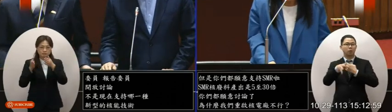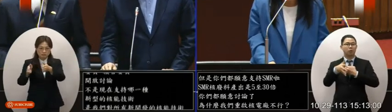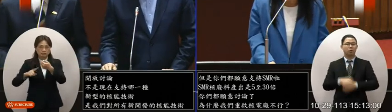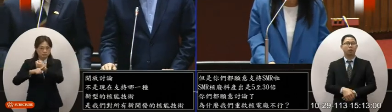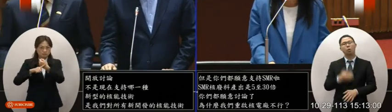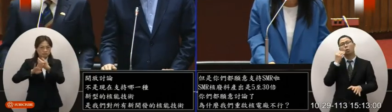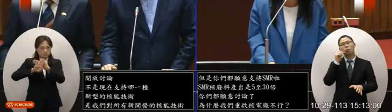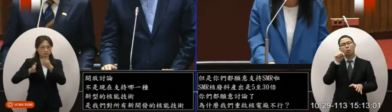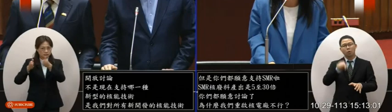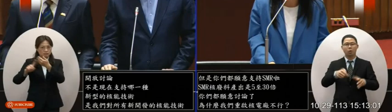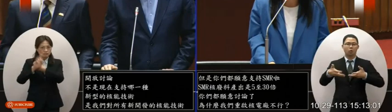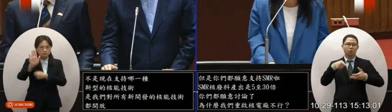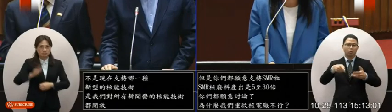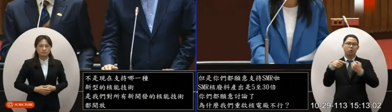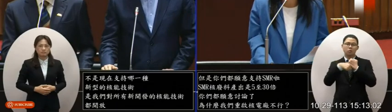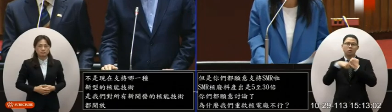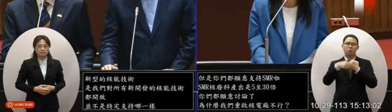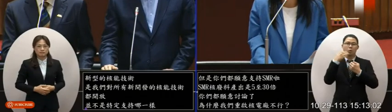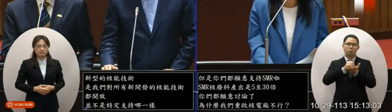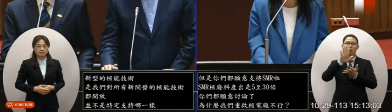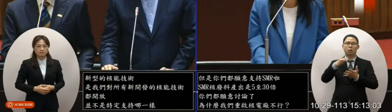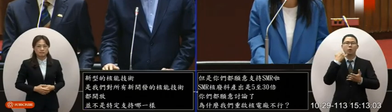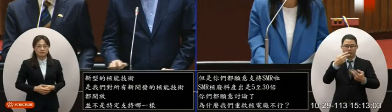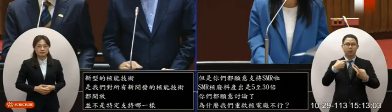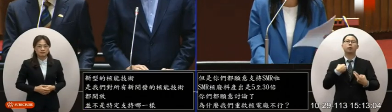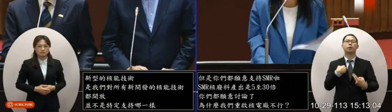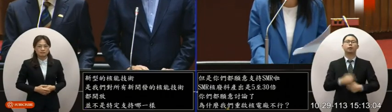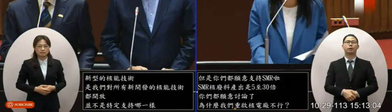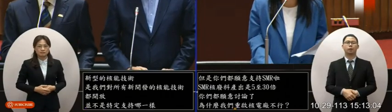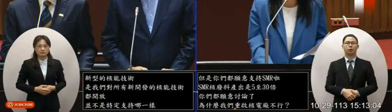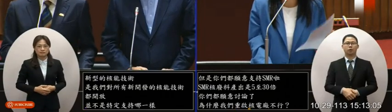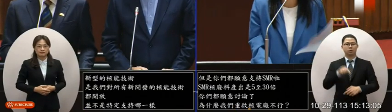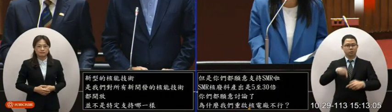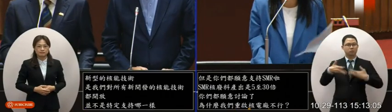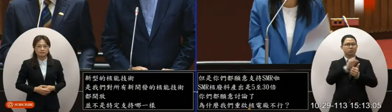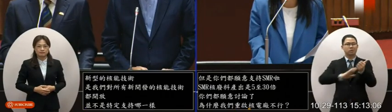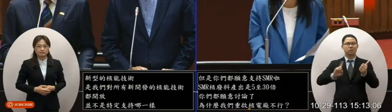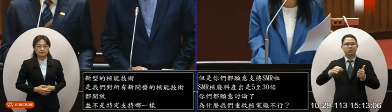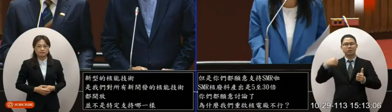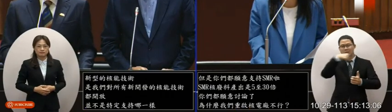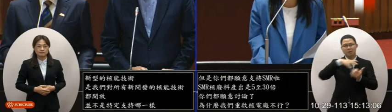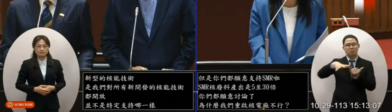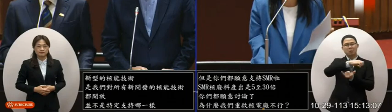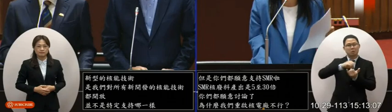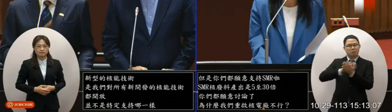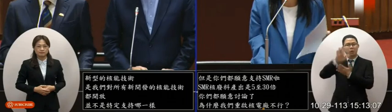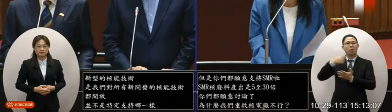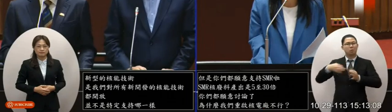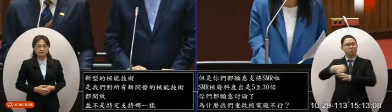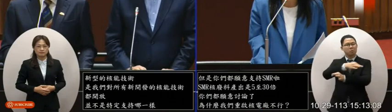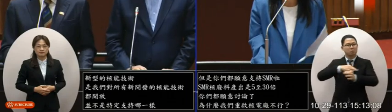研究如果這方面研究有報告出來麻煩提供本席一份好嗎因為這事關著台灣的未來我們經濟